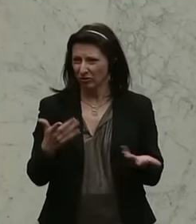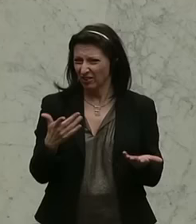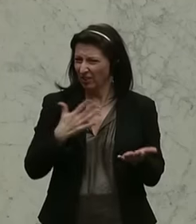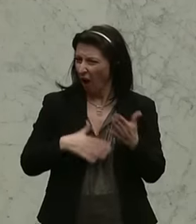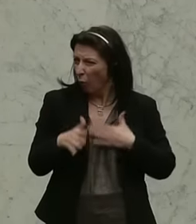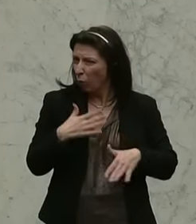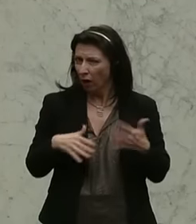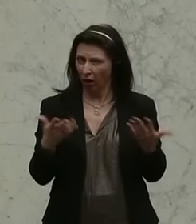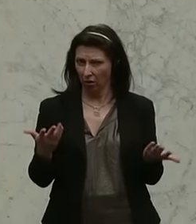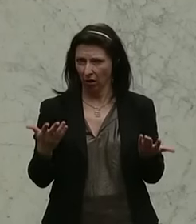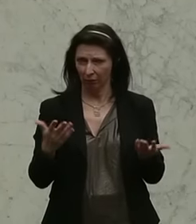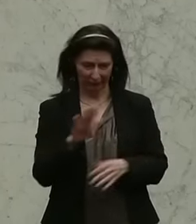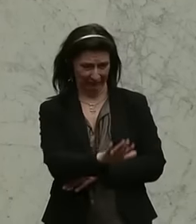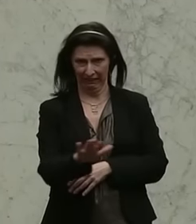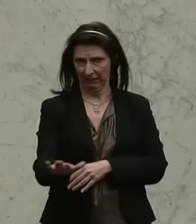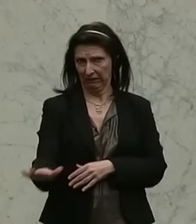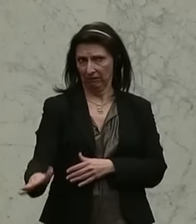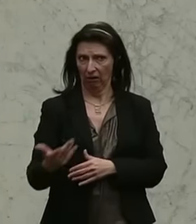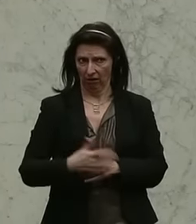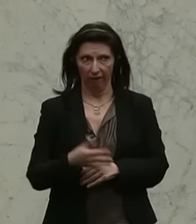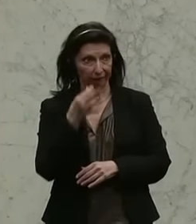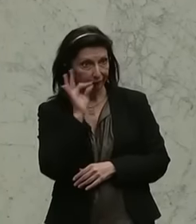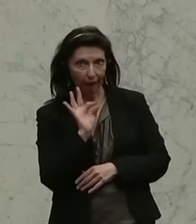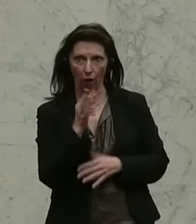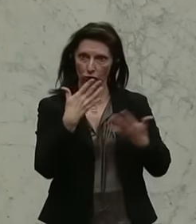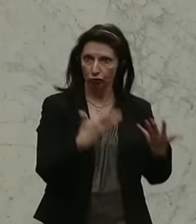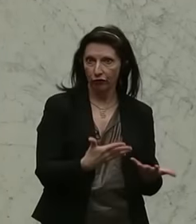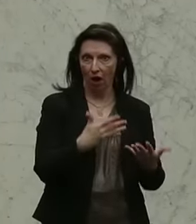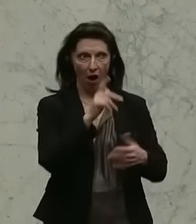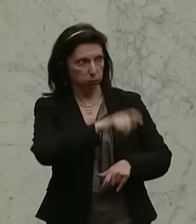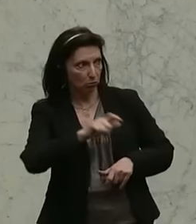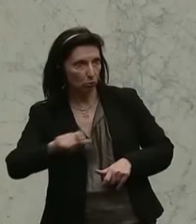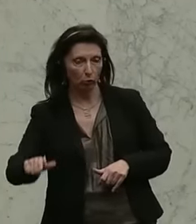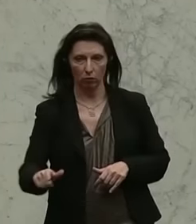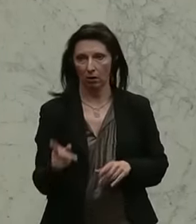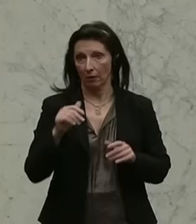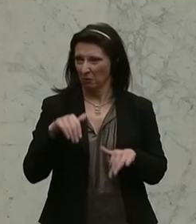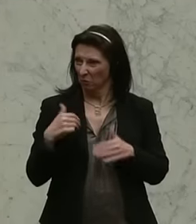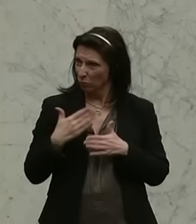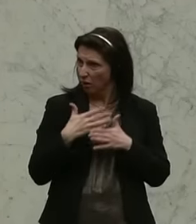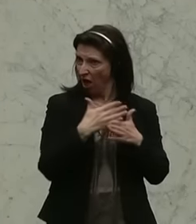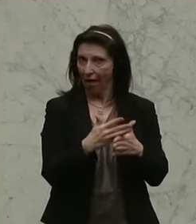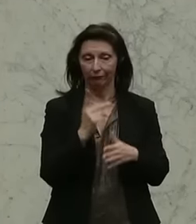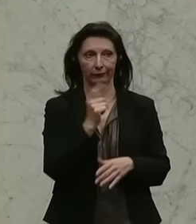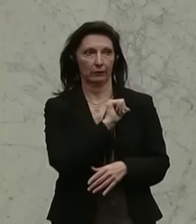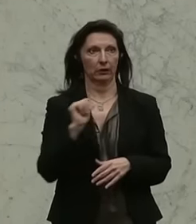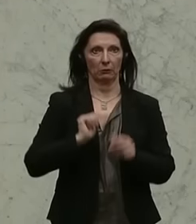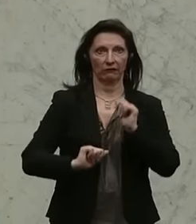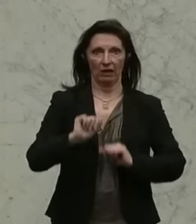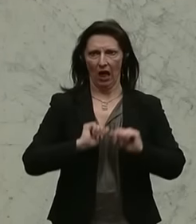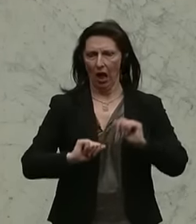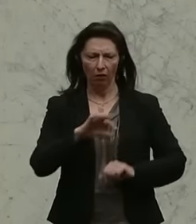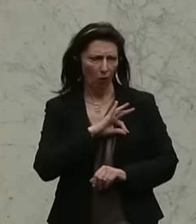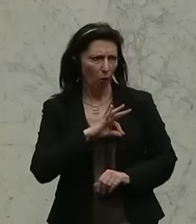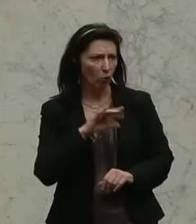unwohl, dass ich sozusagen meinen Kindern, den Frauen, den Schwachen und dergleichen dazu sozusagen helfen muss, sich selbst zu helfen. Und wie es der Kollege Luger vorhin